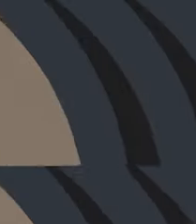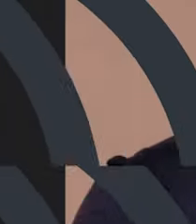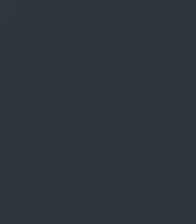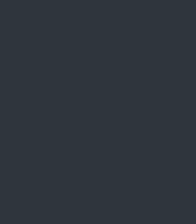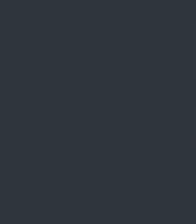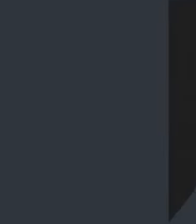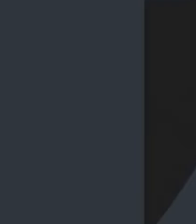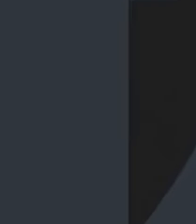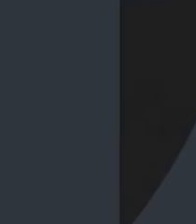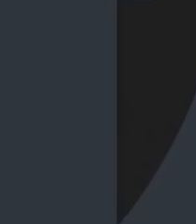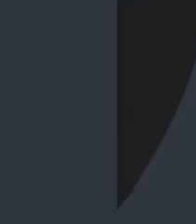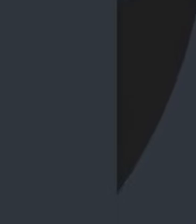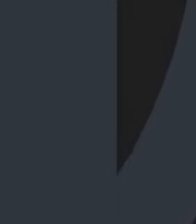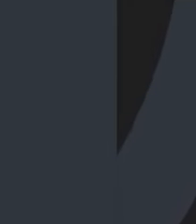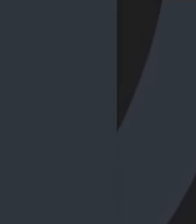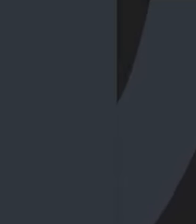вы в бар идёте.